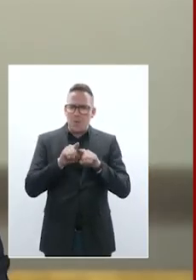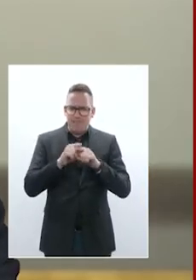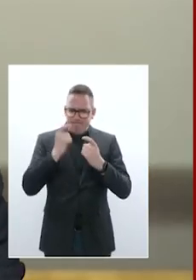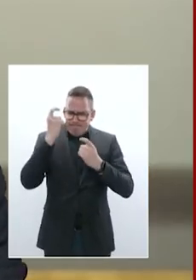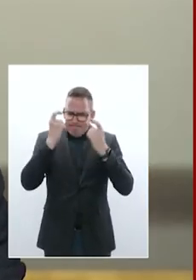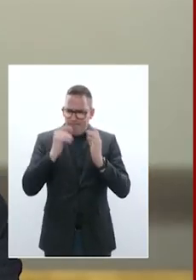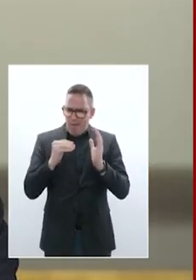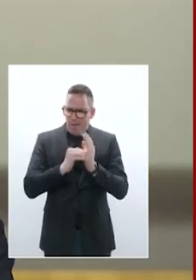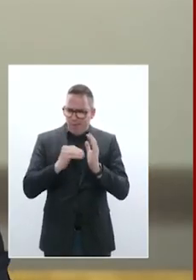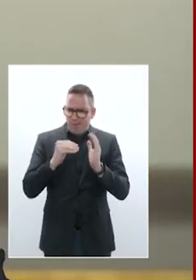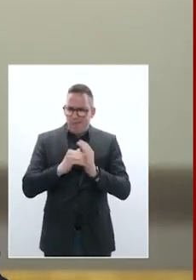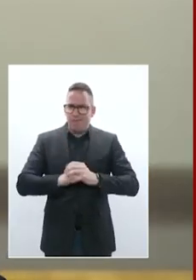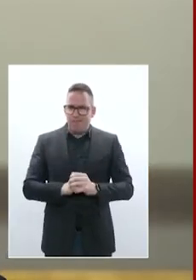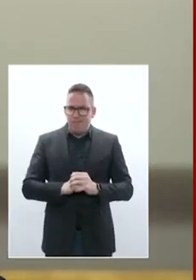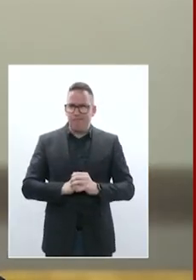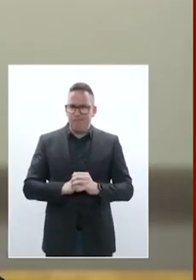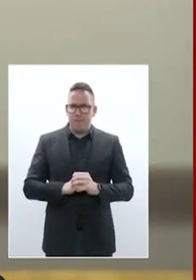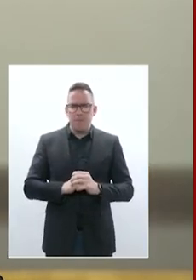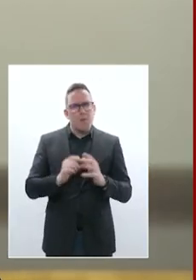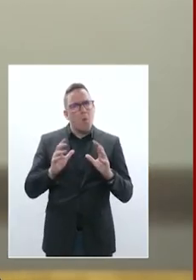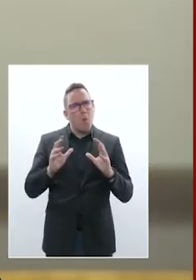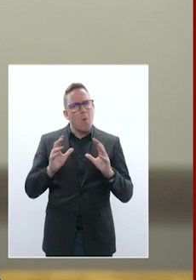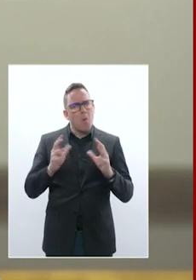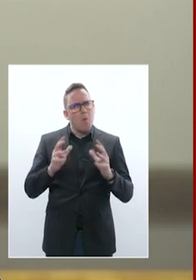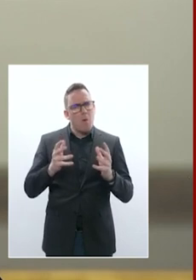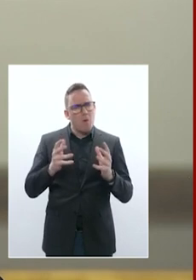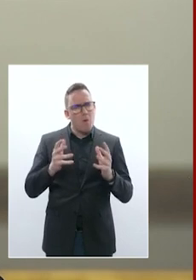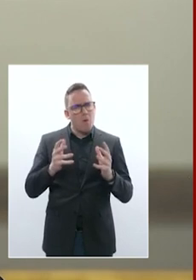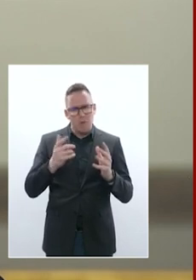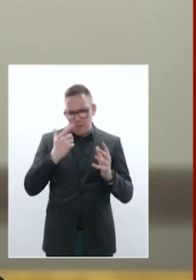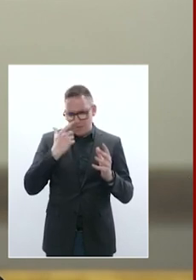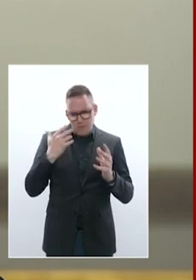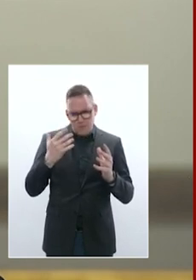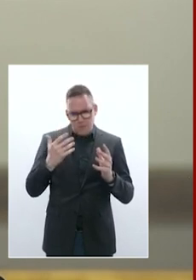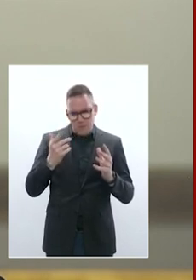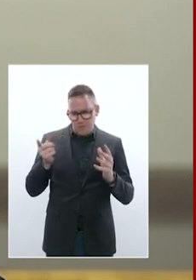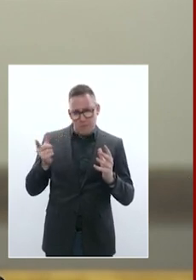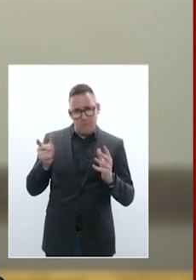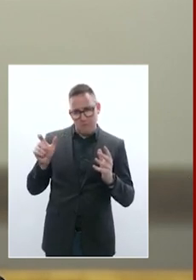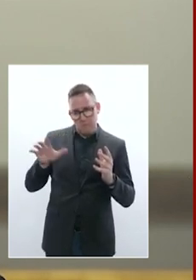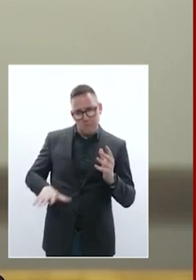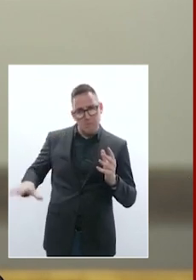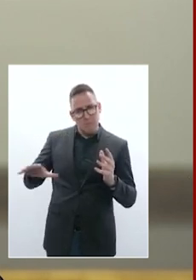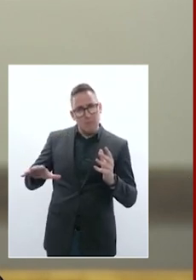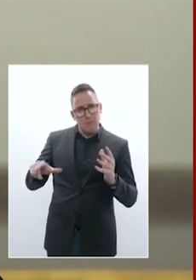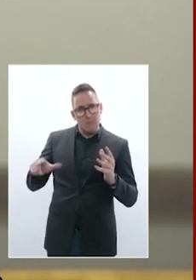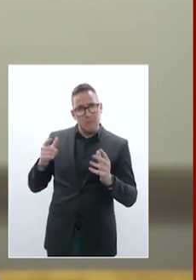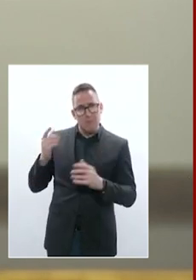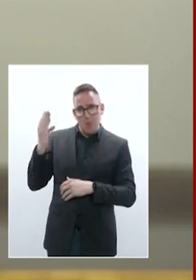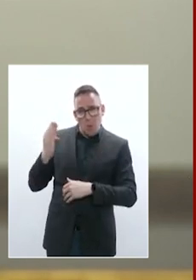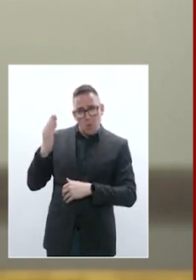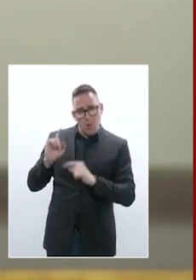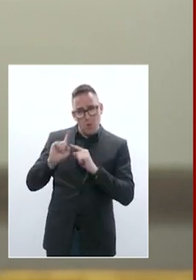aussi faire différemment en fonction des besoins exprimés par les Ukrainiens dans la période